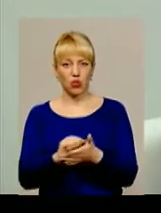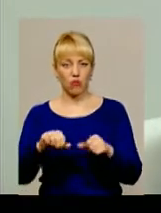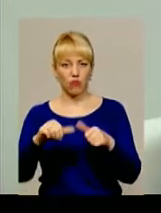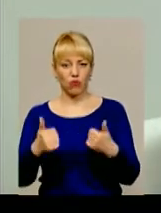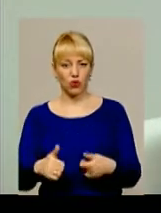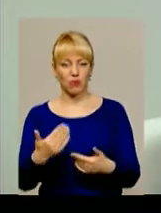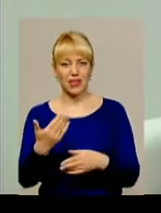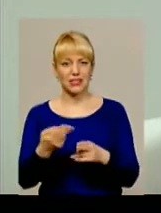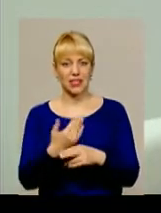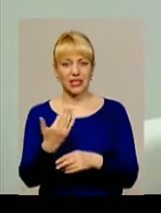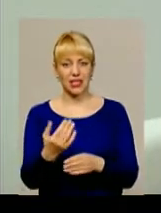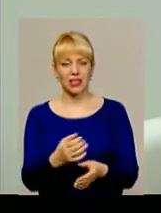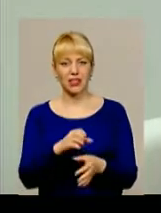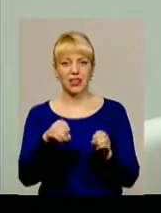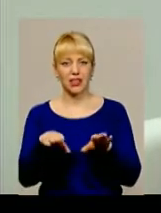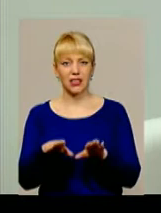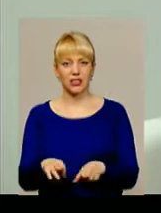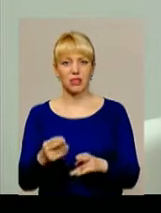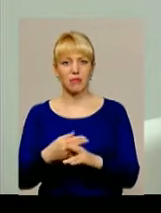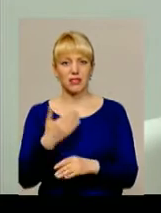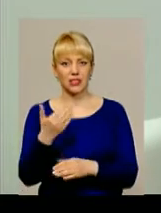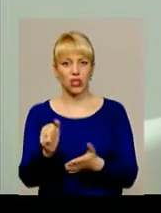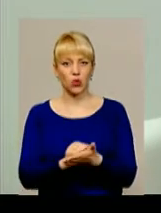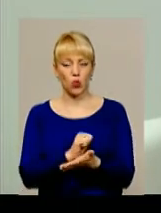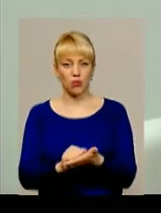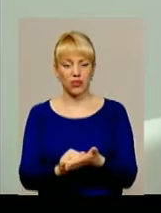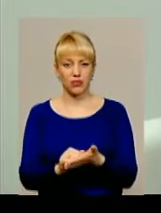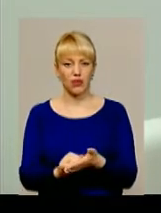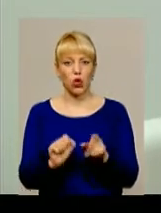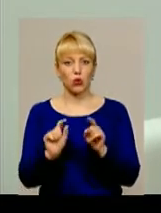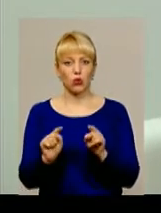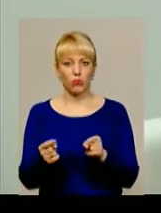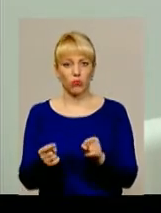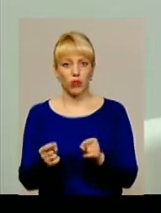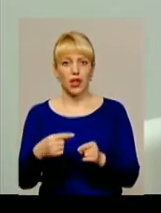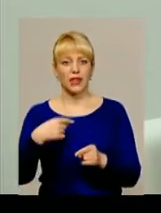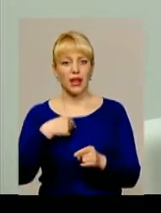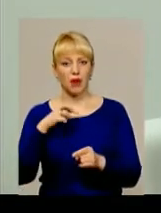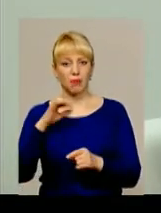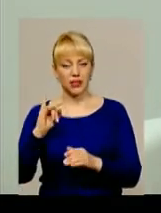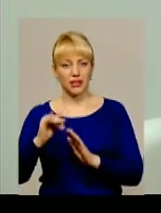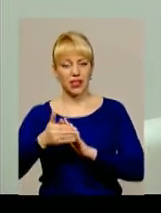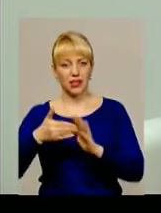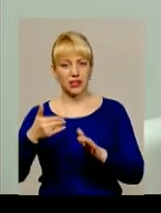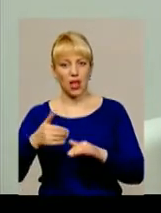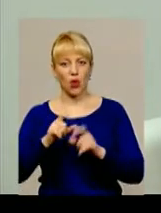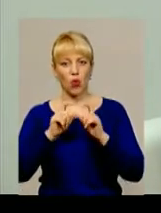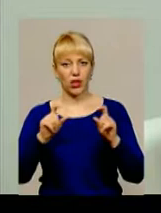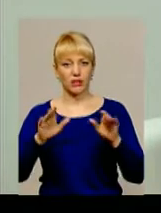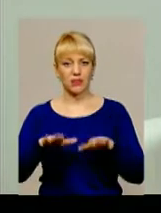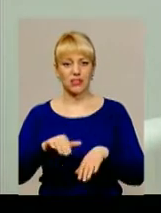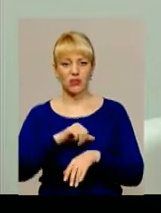відповідних рішень і без відповідних документів. Тому я би закликала органи місцевого